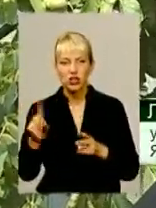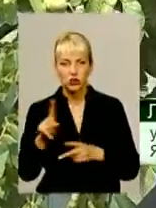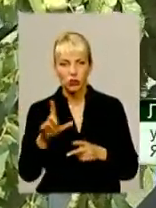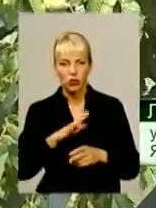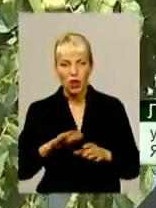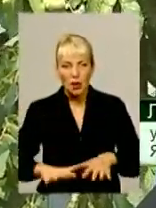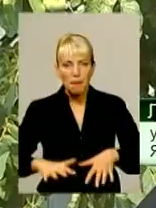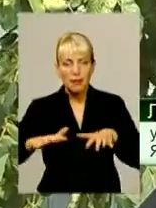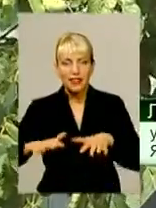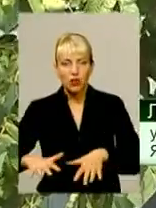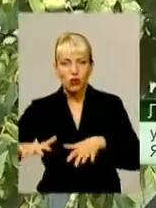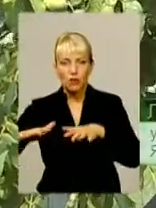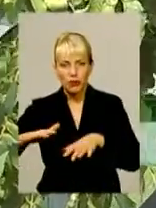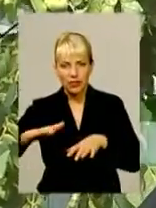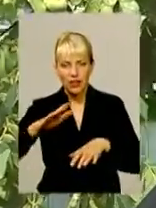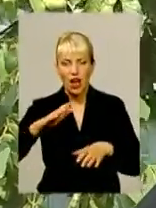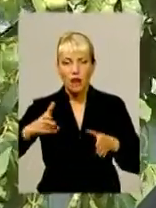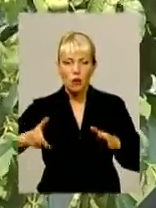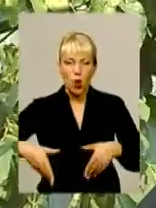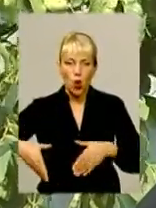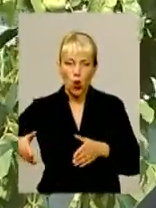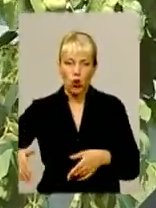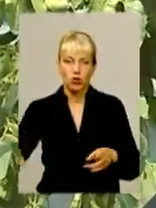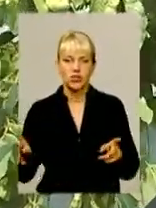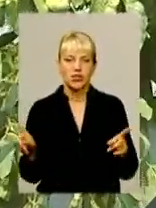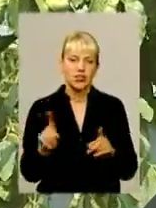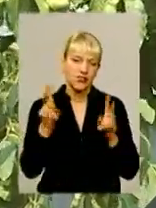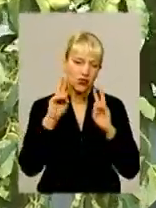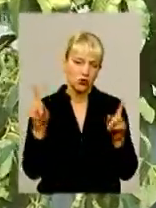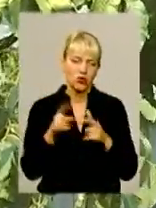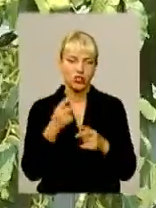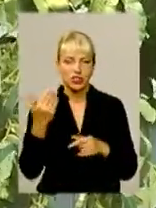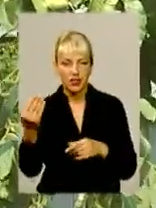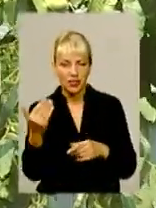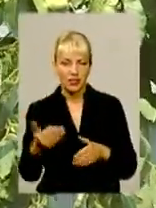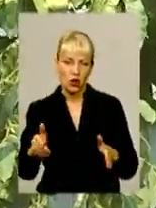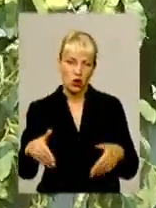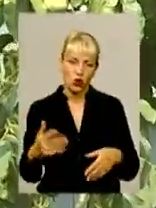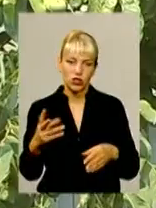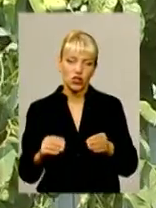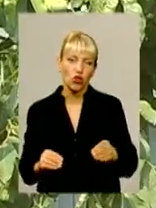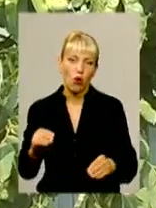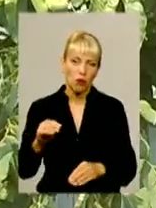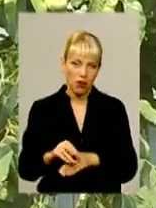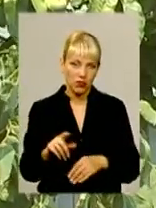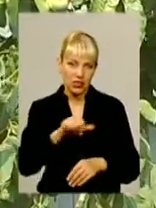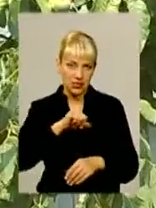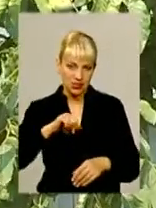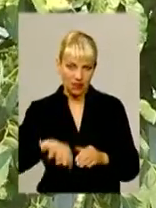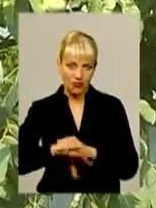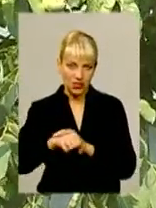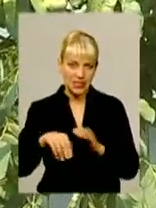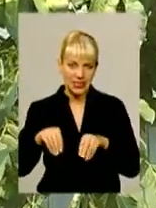сталося таке в них, який там невідомо, чи це взагалі їхній город, це доорана долина. Голова